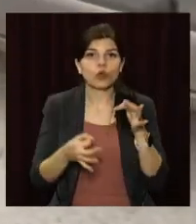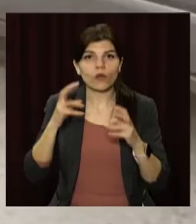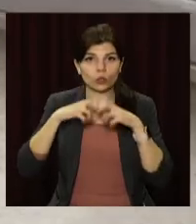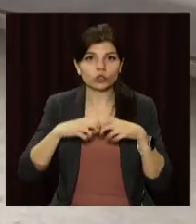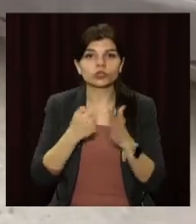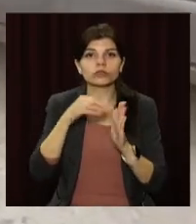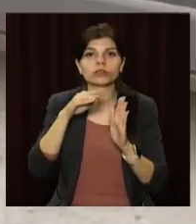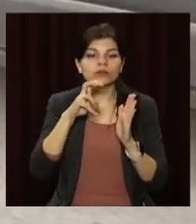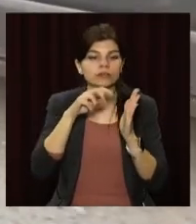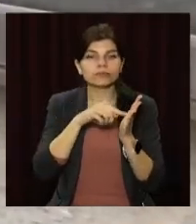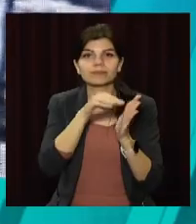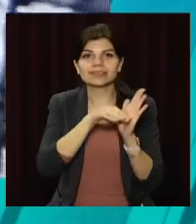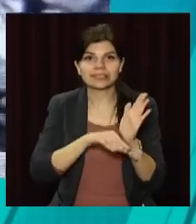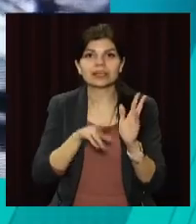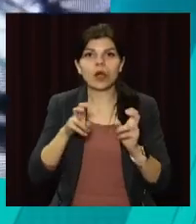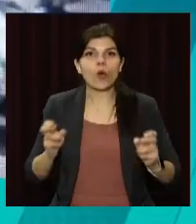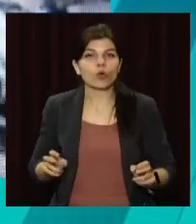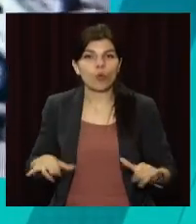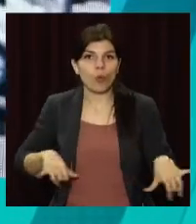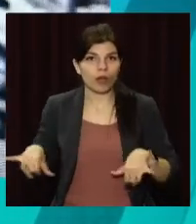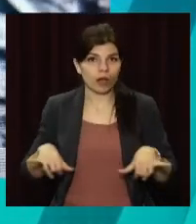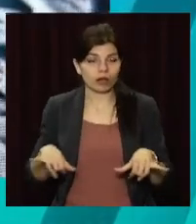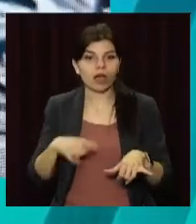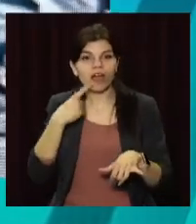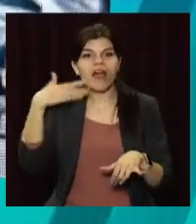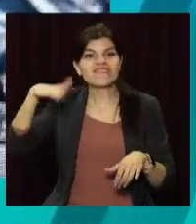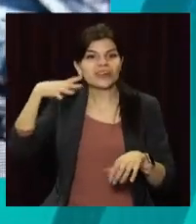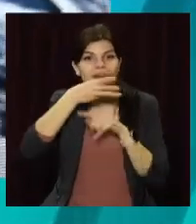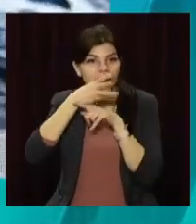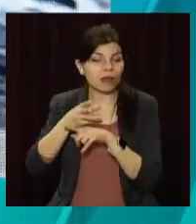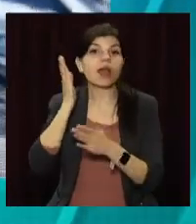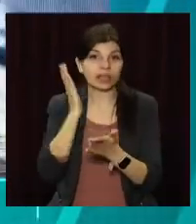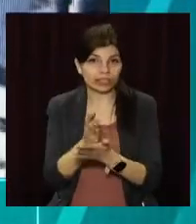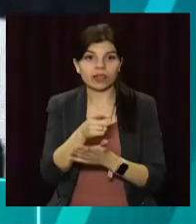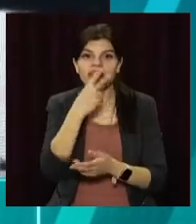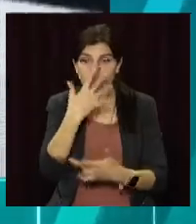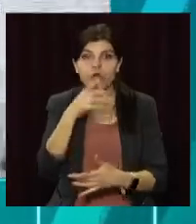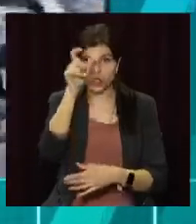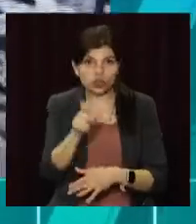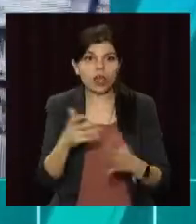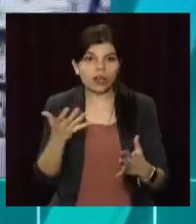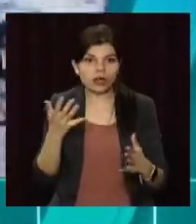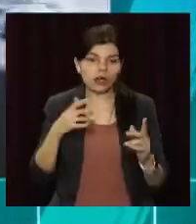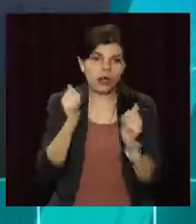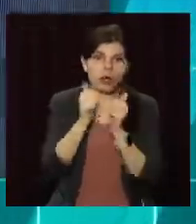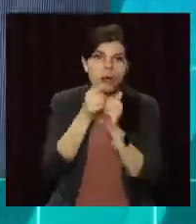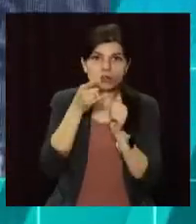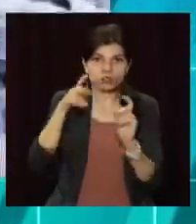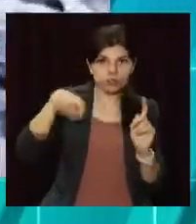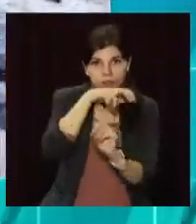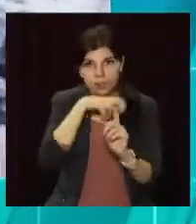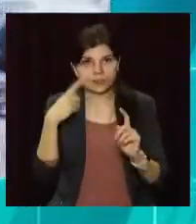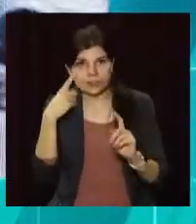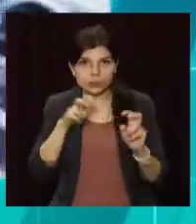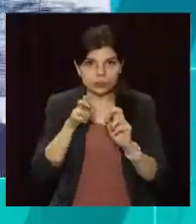розслідувань за статтею «Хуліганство». А ще поліція вилучила відео з камер відеоспостереження. На ньому видно людину, яка вешталася поблизу його